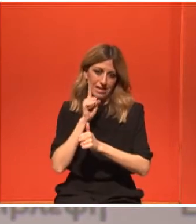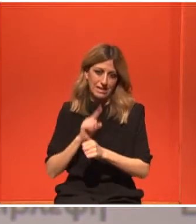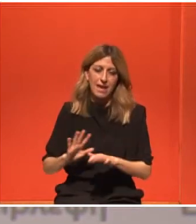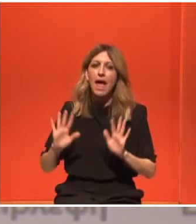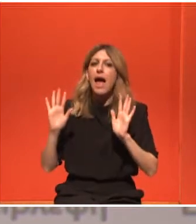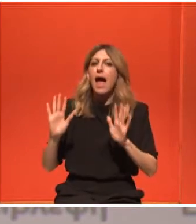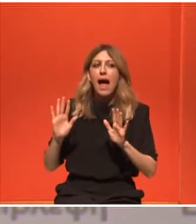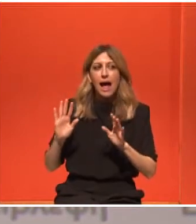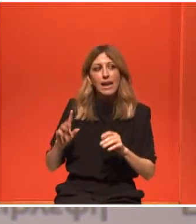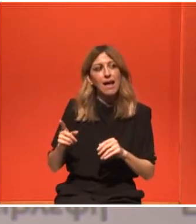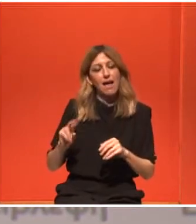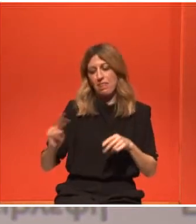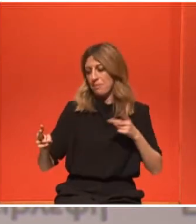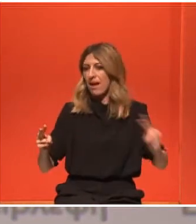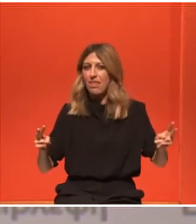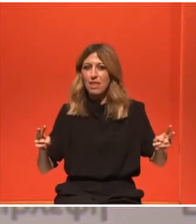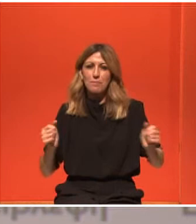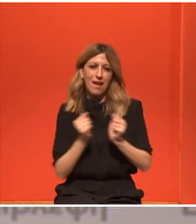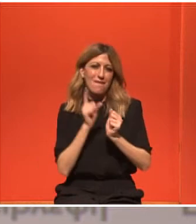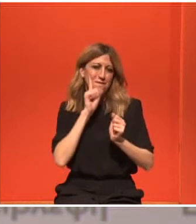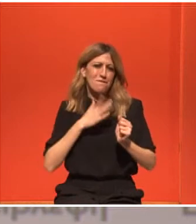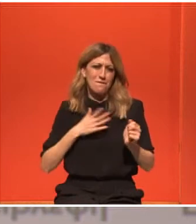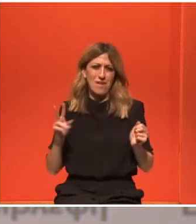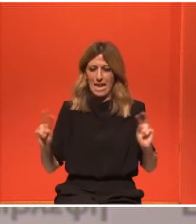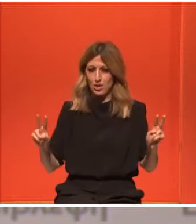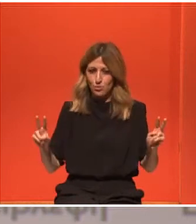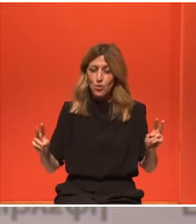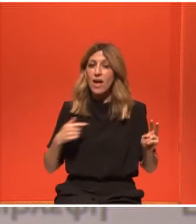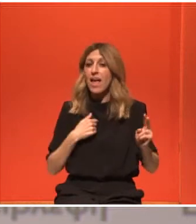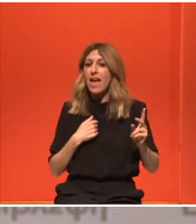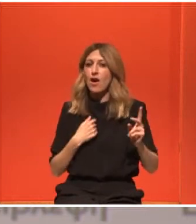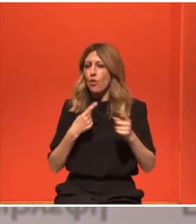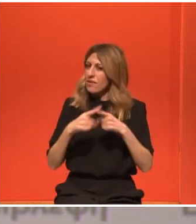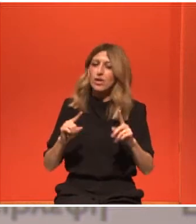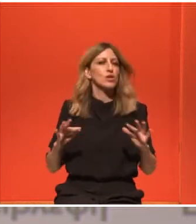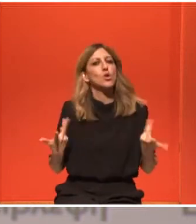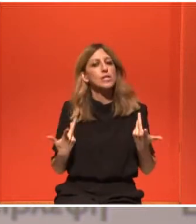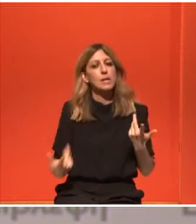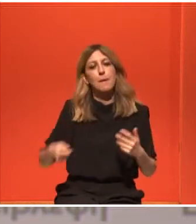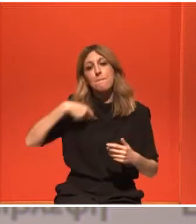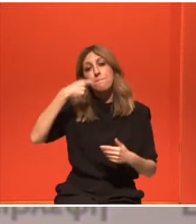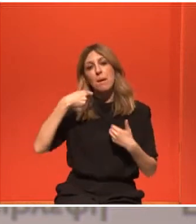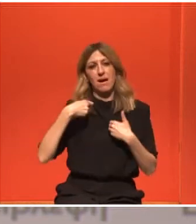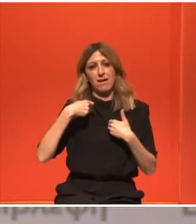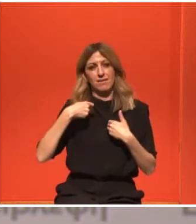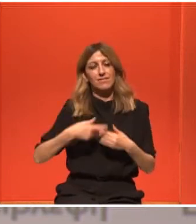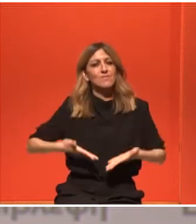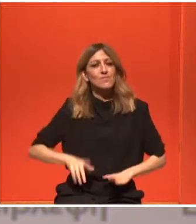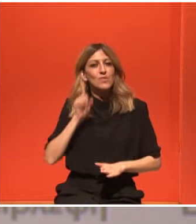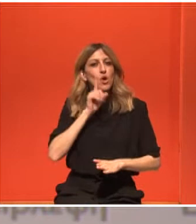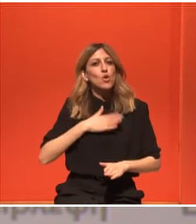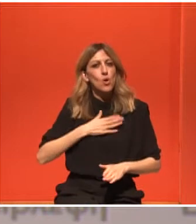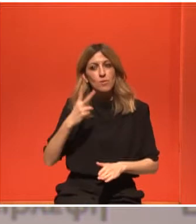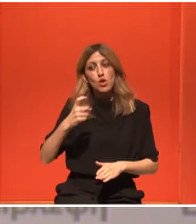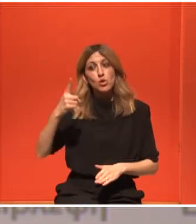σε σχέση με τις δύο φίλες μου, το δίπλα πια τις θεωρώ φίλες μου, είναι ότι είμαι και η μαμά. Η κόρη μου είναι στα 21. Έχω μια πολύ